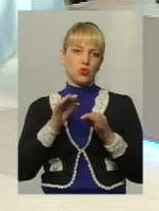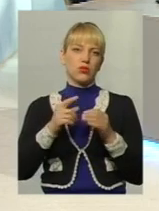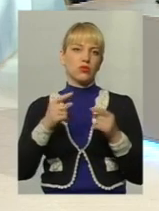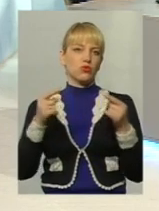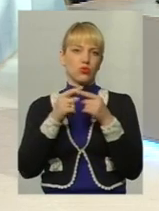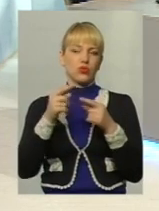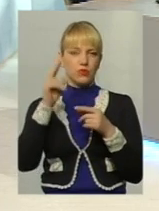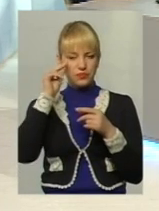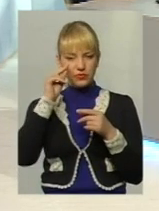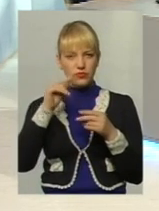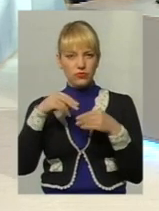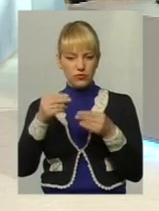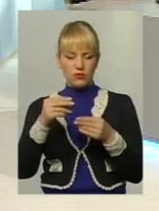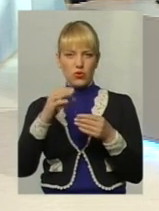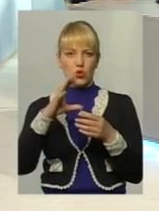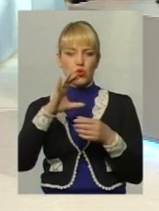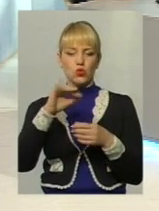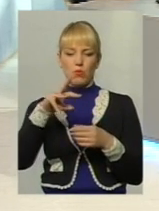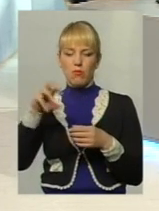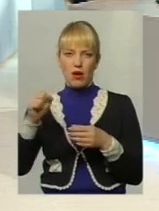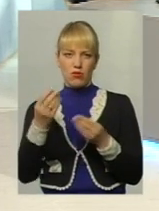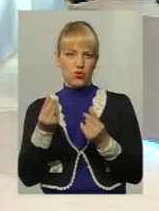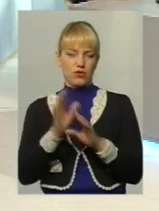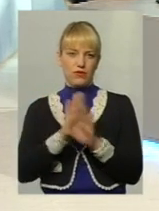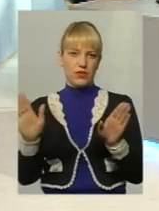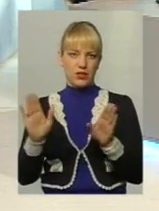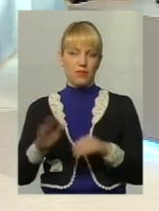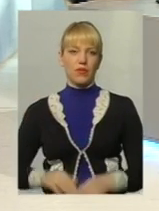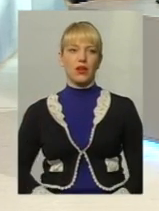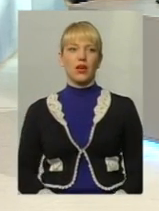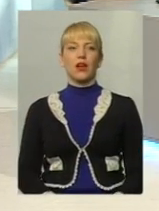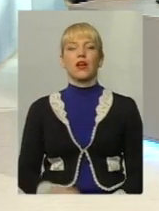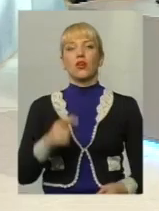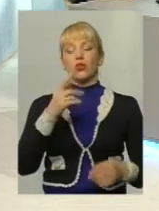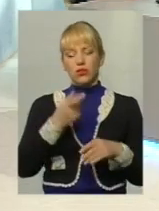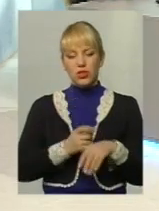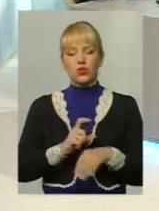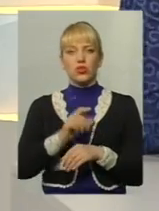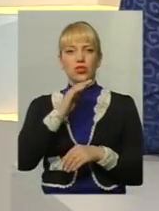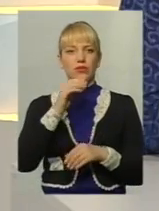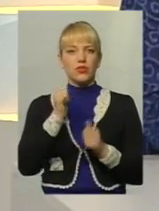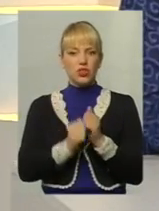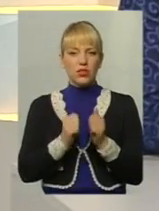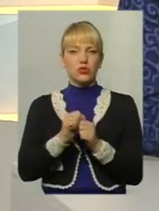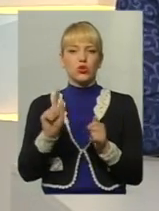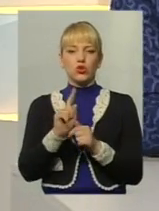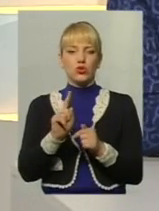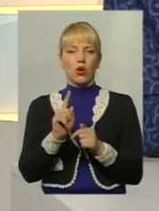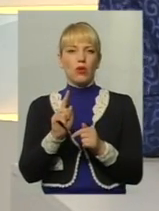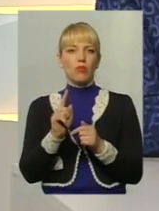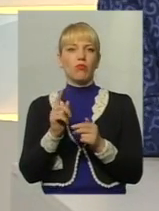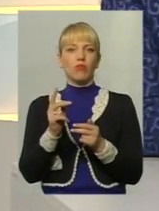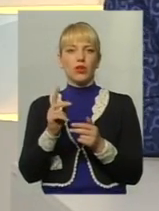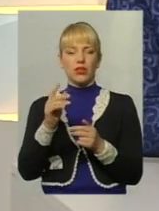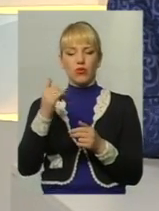люди, і жінки, і чоловіки працюють на мінімальну зарплату, тобто те, що обов'язково